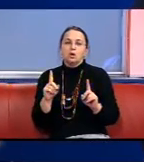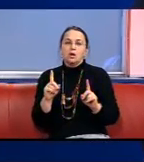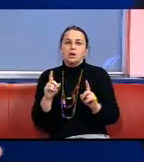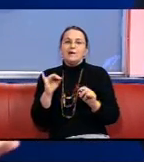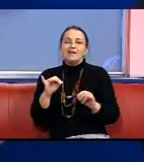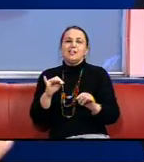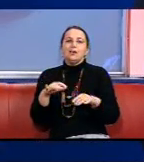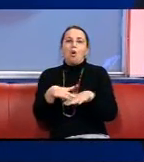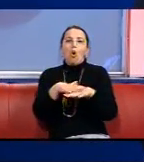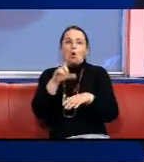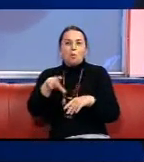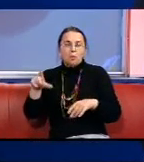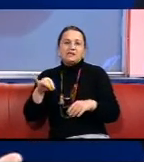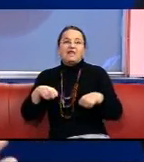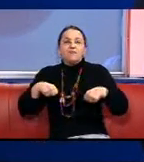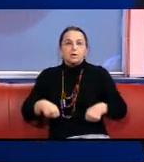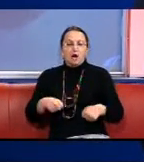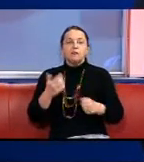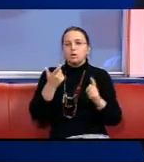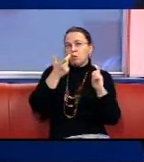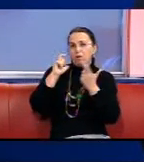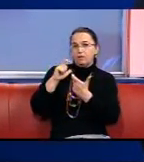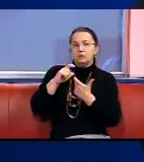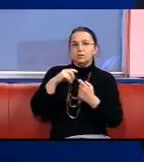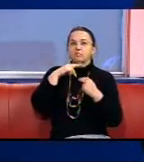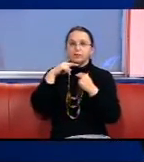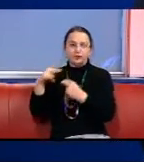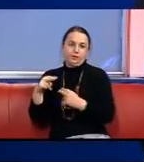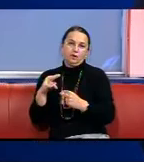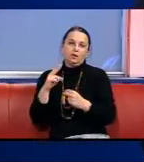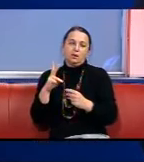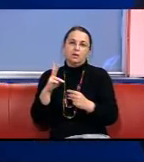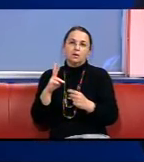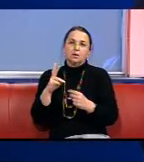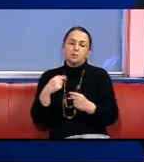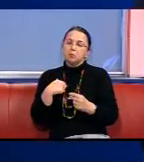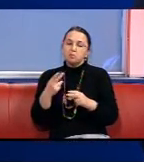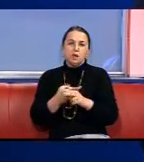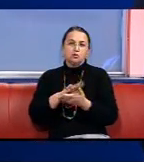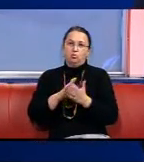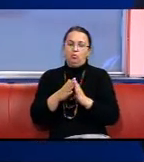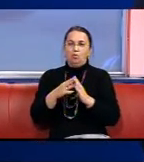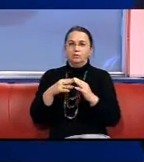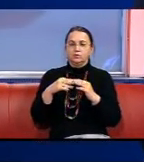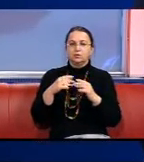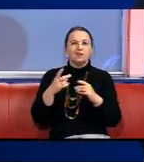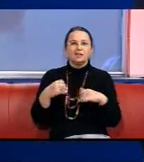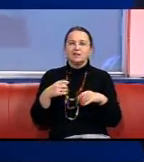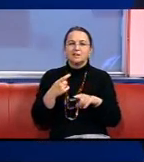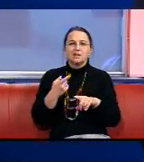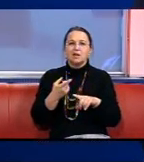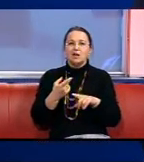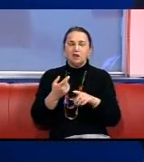громадськість, і влада, вони повернулися нарешті обличчям І безумовно, мені здається, що цього не так вже багато і